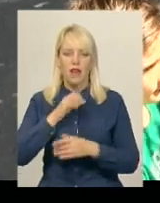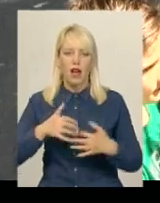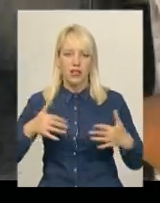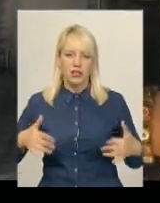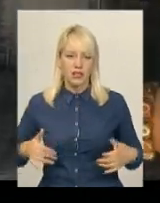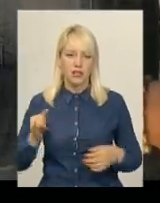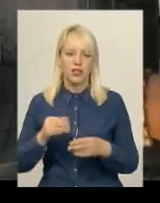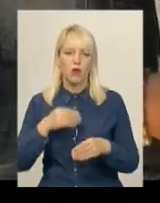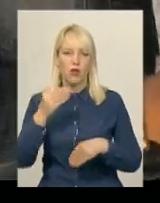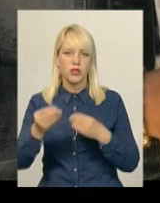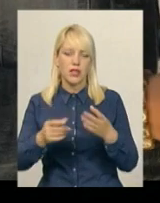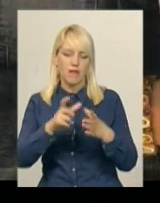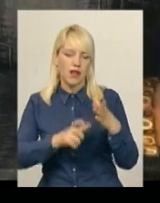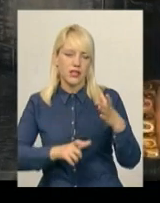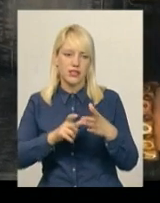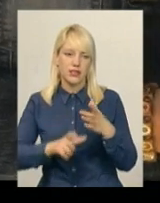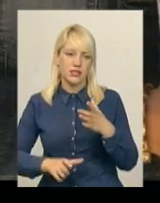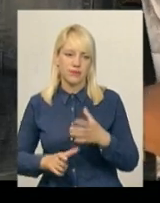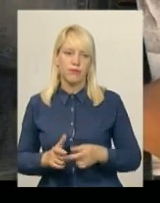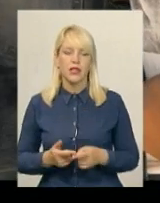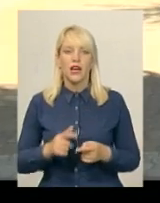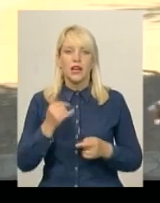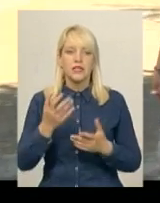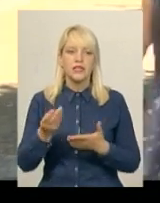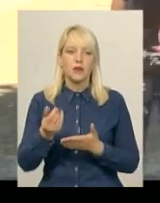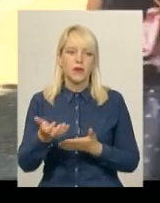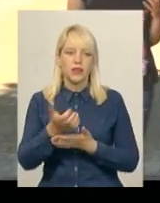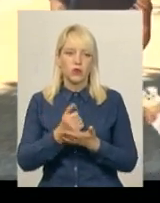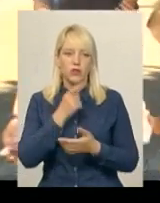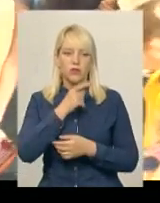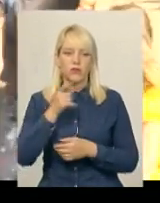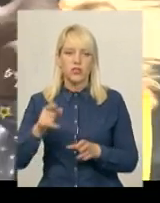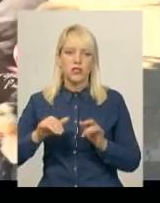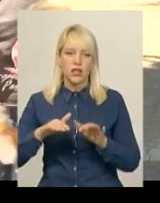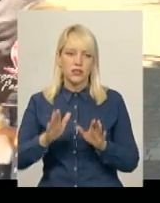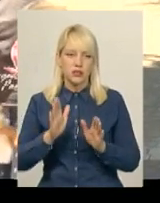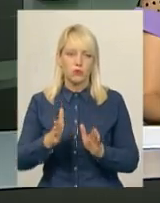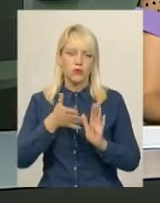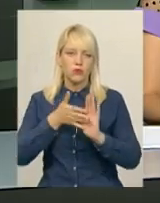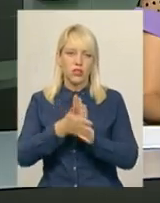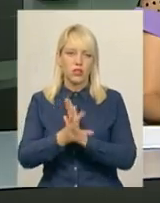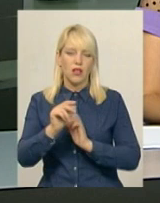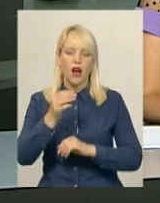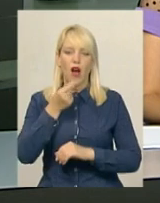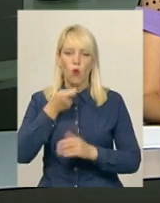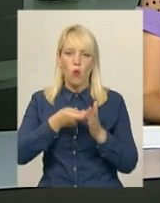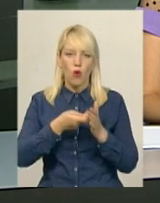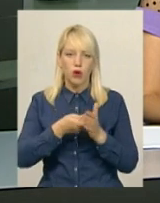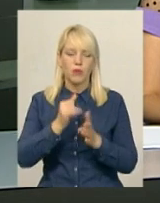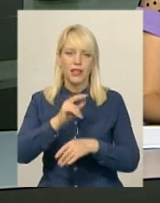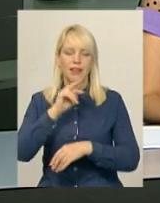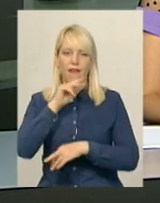словами представниці громадської організації Ольги Василевської, зібрані під час акції гроші витратять на корм і ліки для собак.